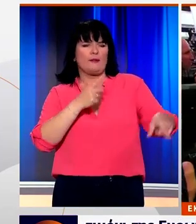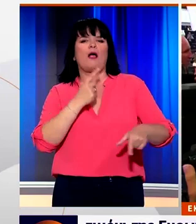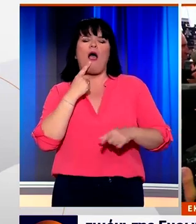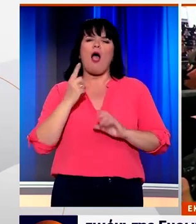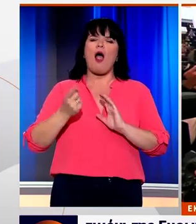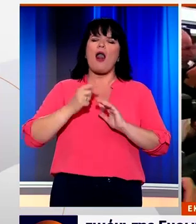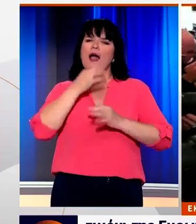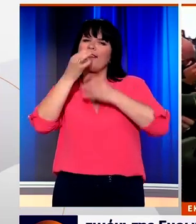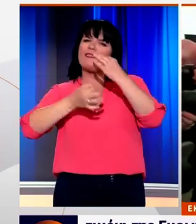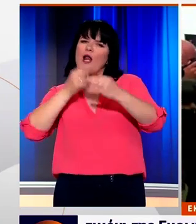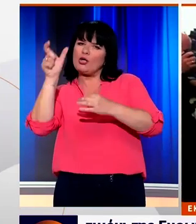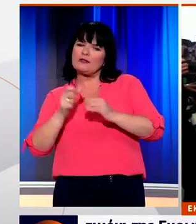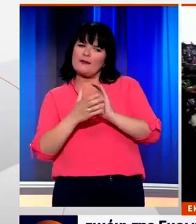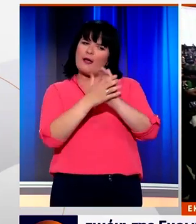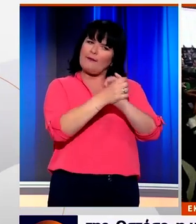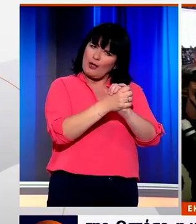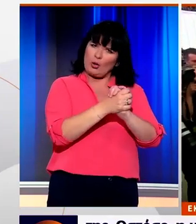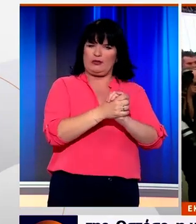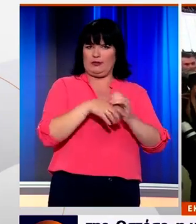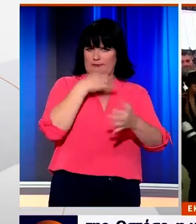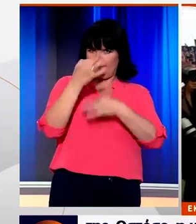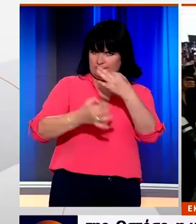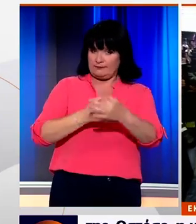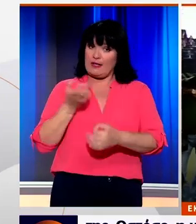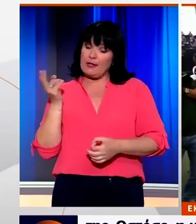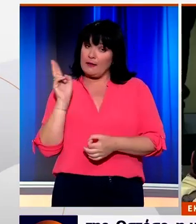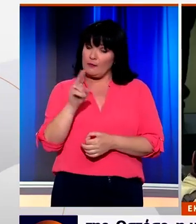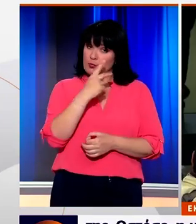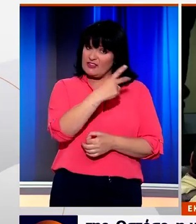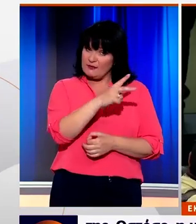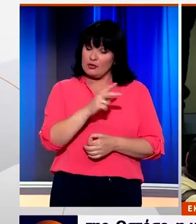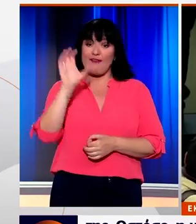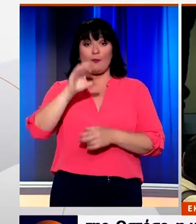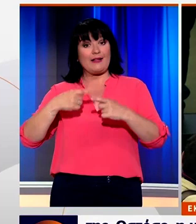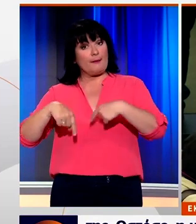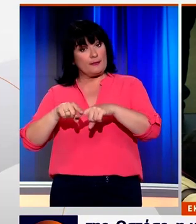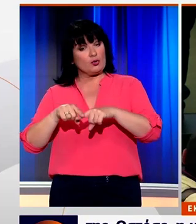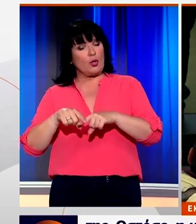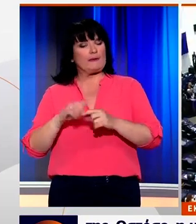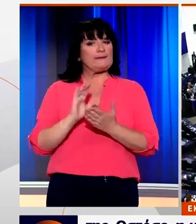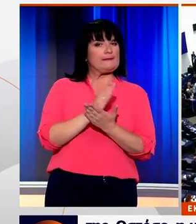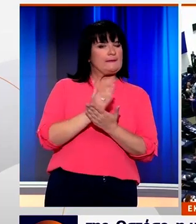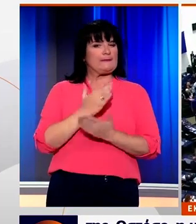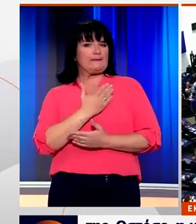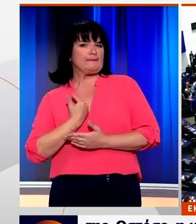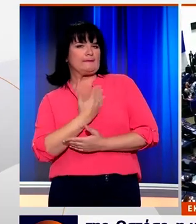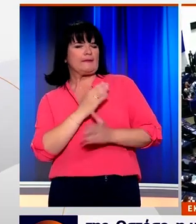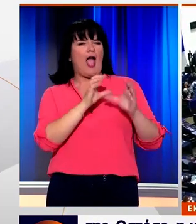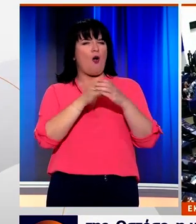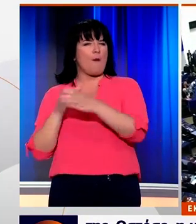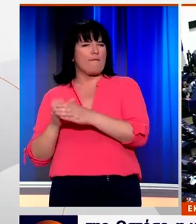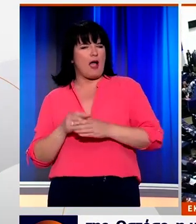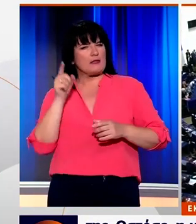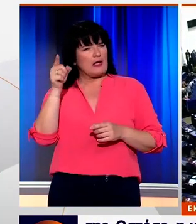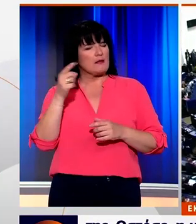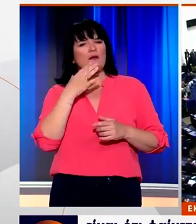στις πρώτες της δηλώσεις μετά την εκλογή της. Ωστόσο, η υποψηφιότητά της για την Κομισιόν δίχασε βαθιά τις ευρωομάδες, ενώ